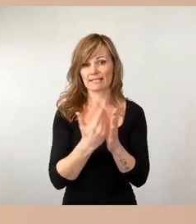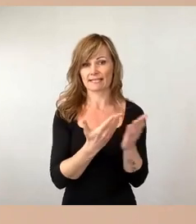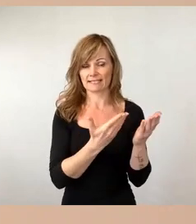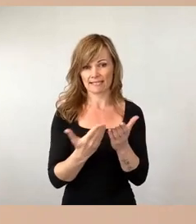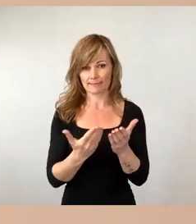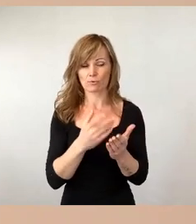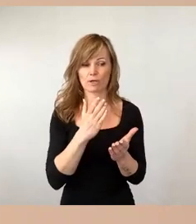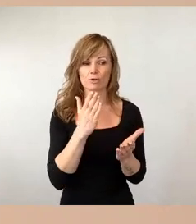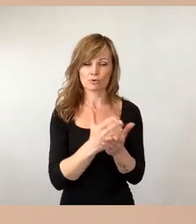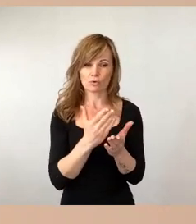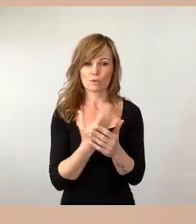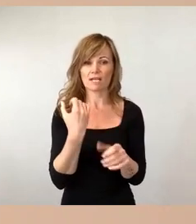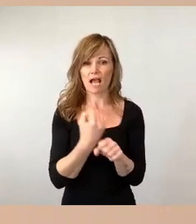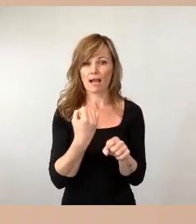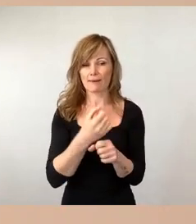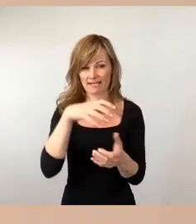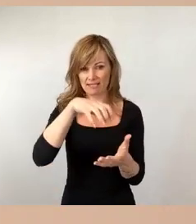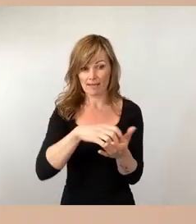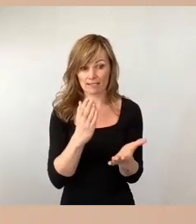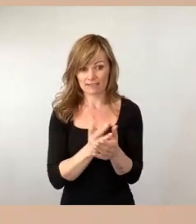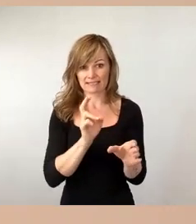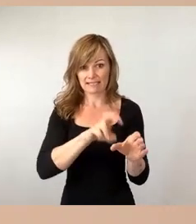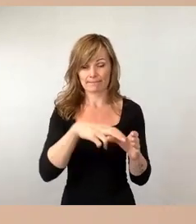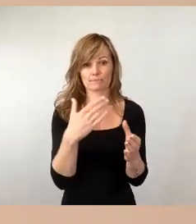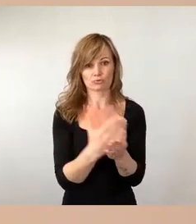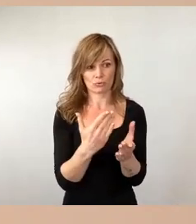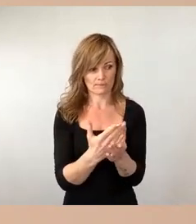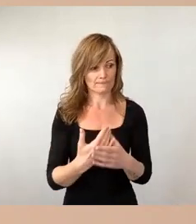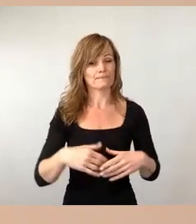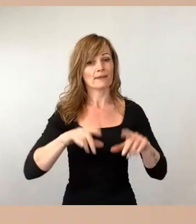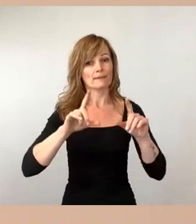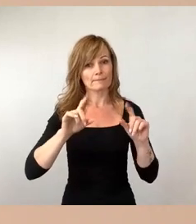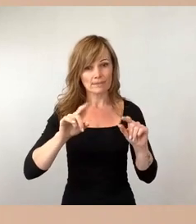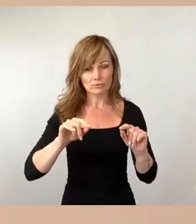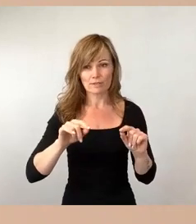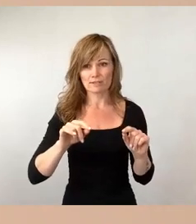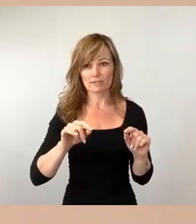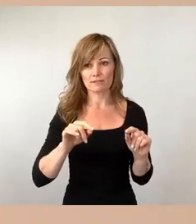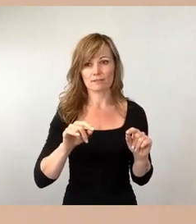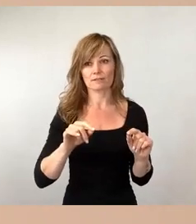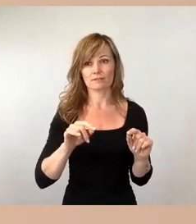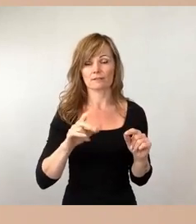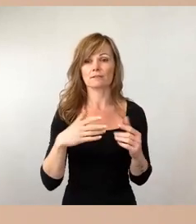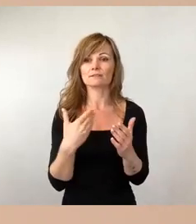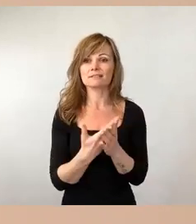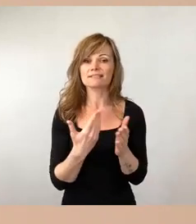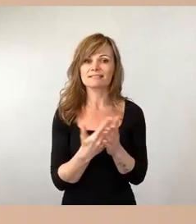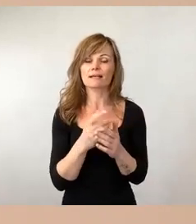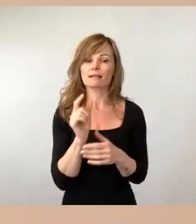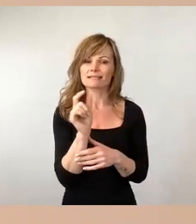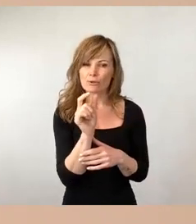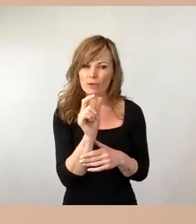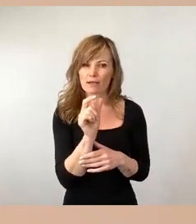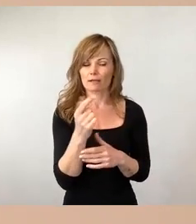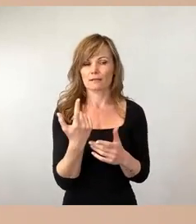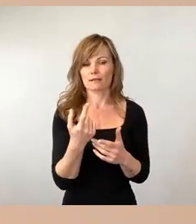tätig sind. Das bedeutet also, dass diese Nische, die wir mit den Asylbewerber